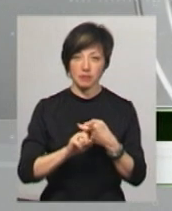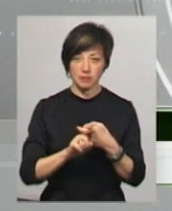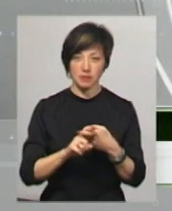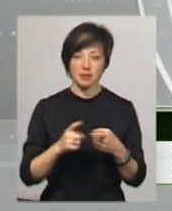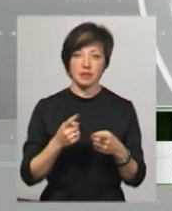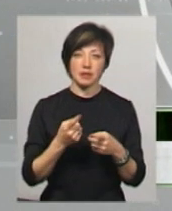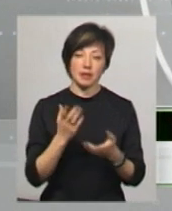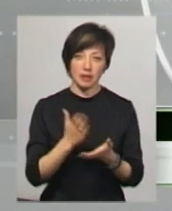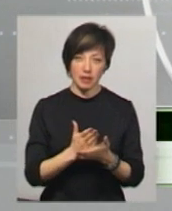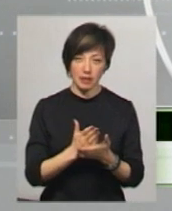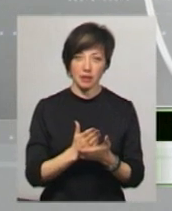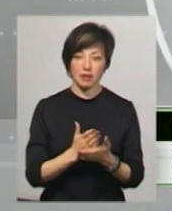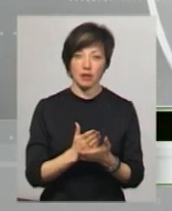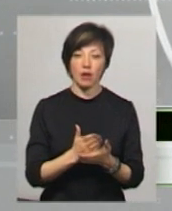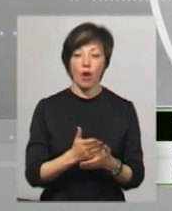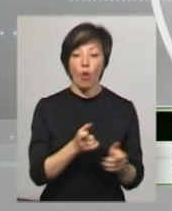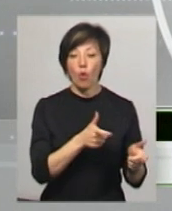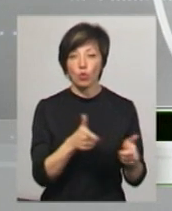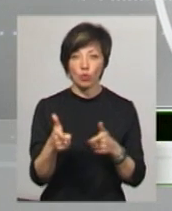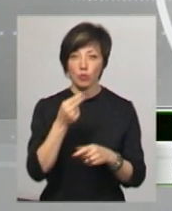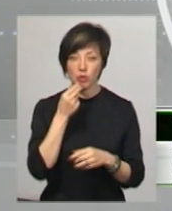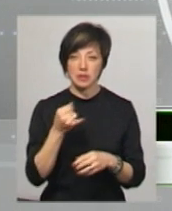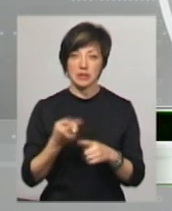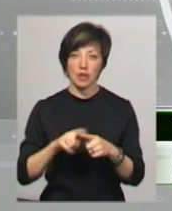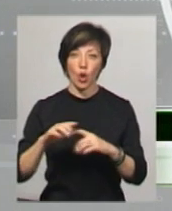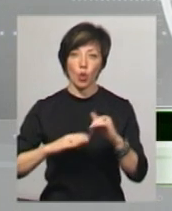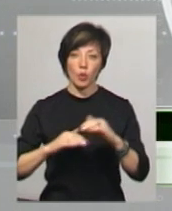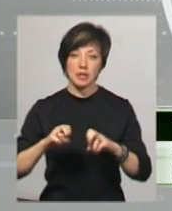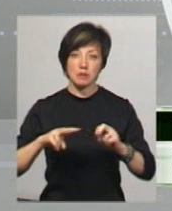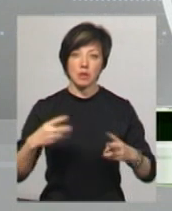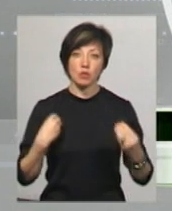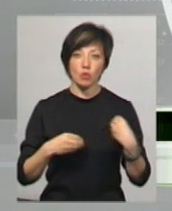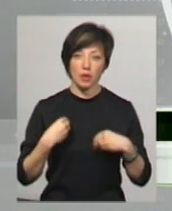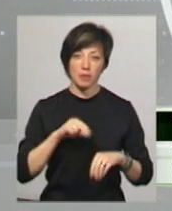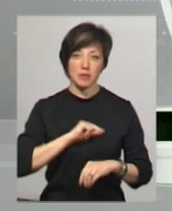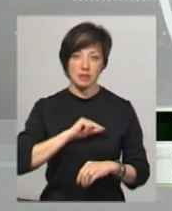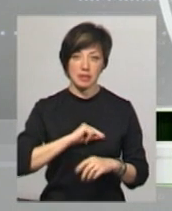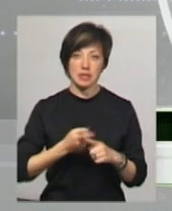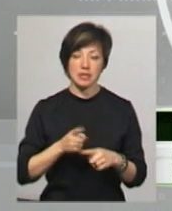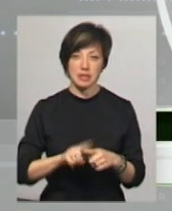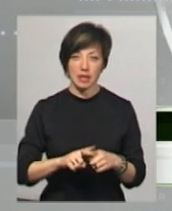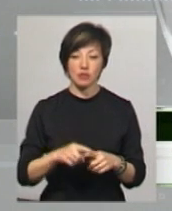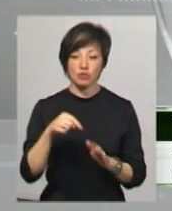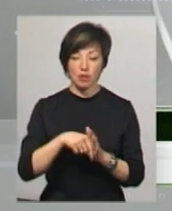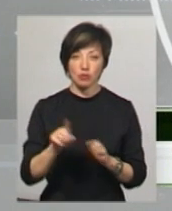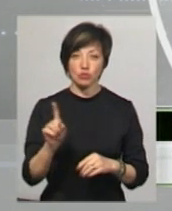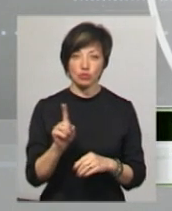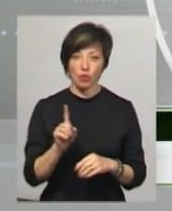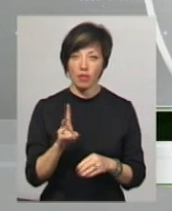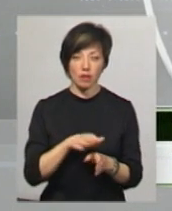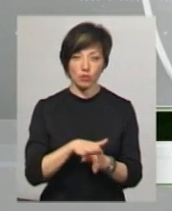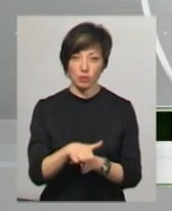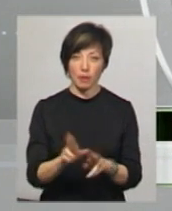флору. Це із столів готової продукції, це руки та спецодяг персонал. Це свідчить про те, що не